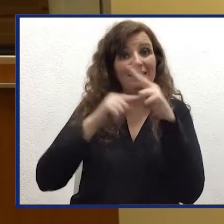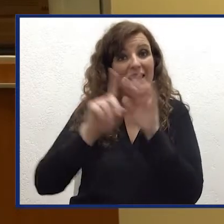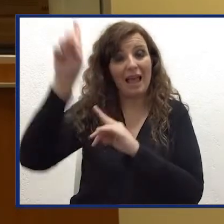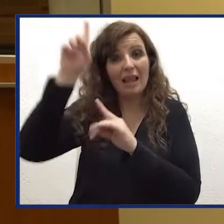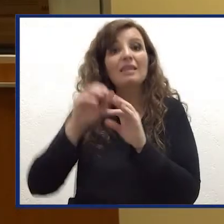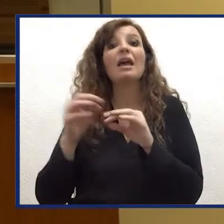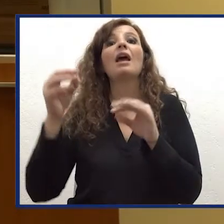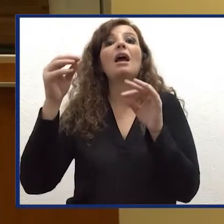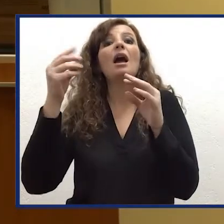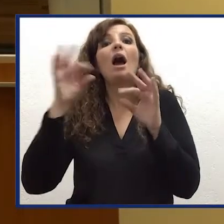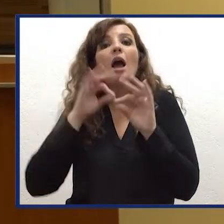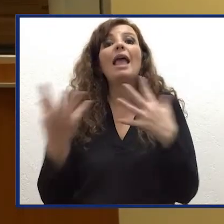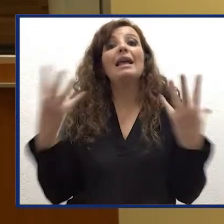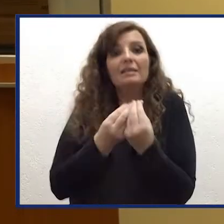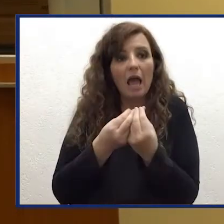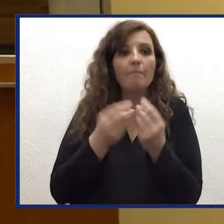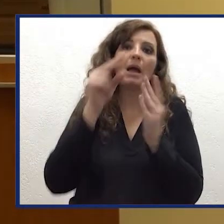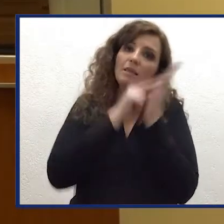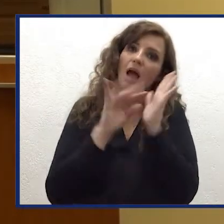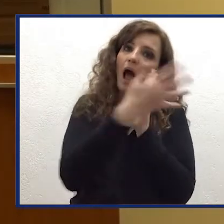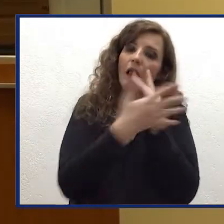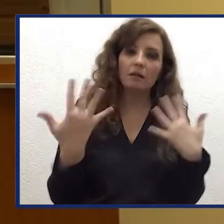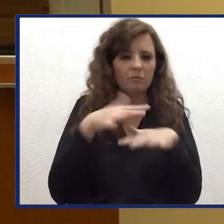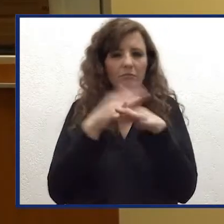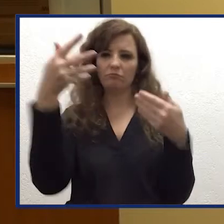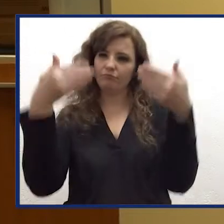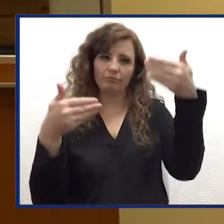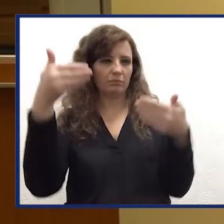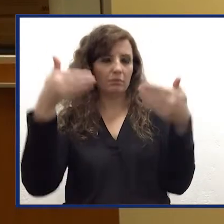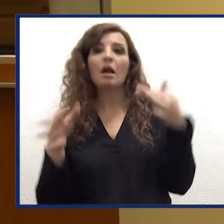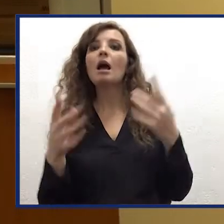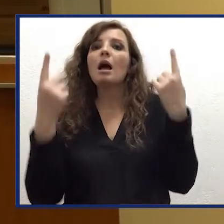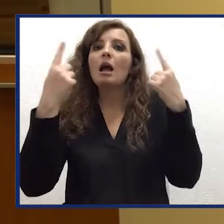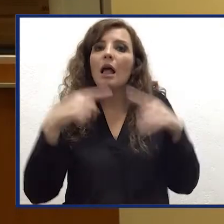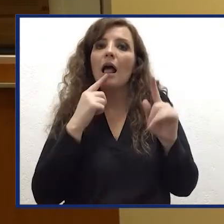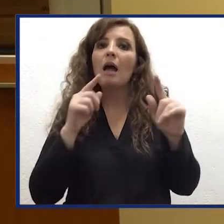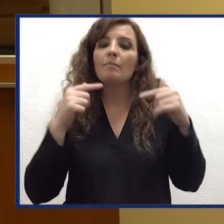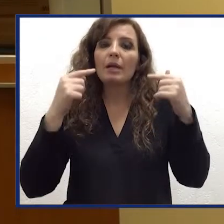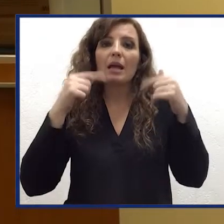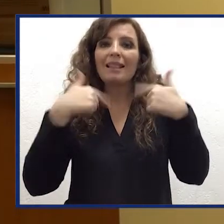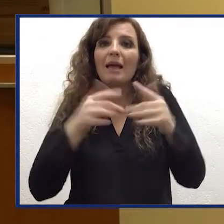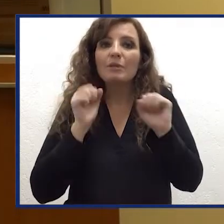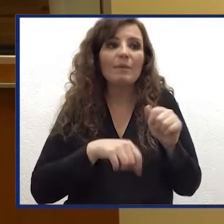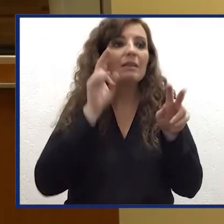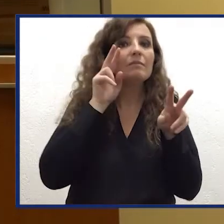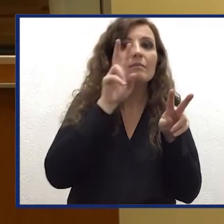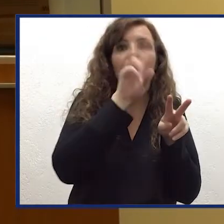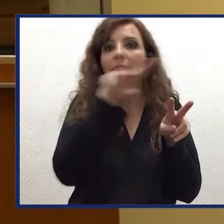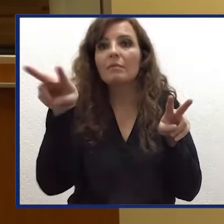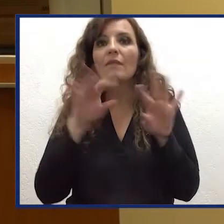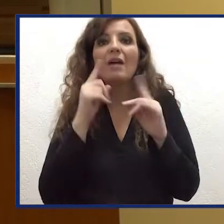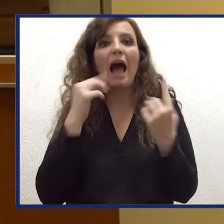a canale e osmodi siano stati integrati per poter, garantendo in questo caso, un